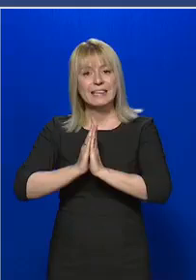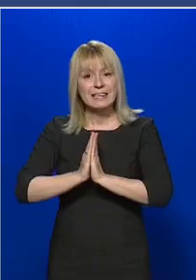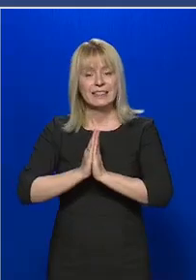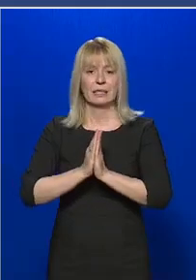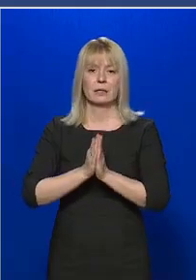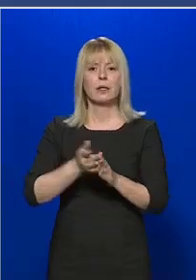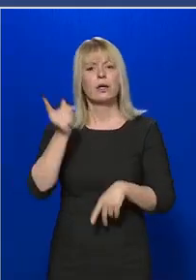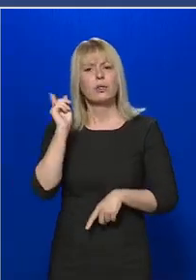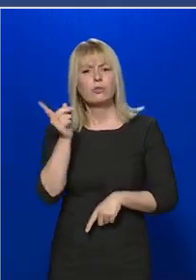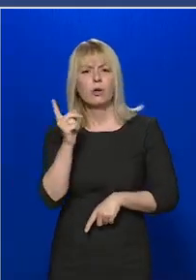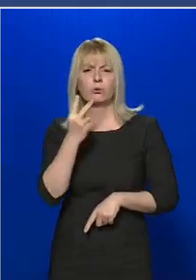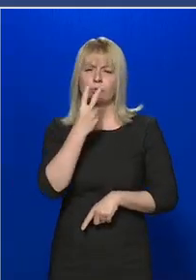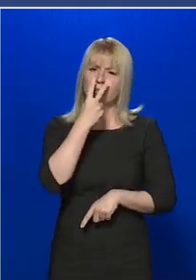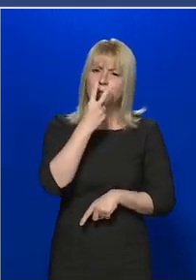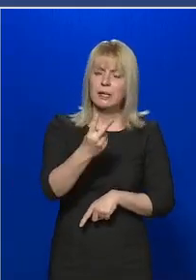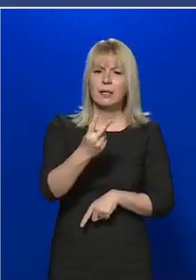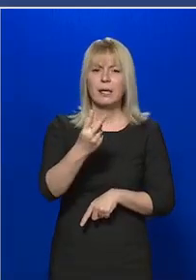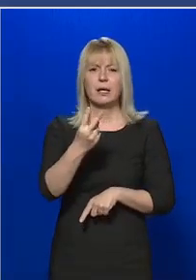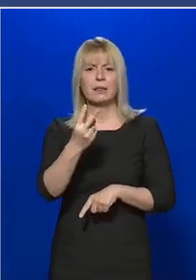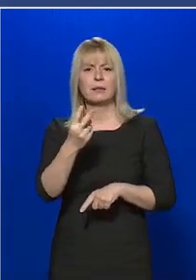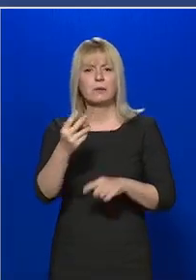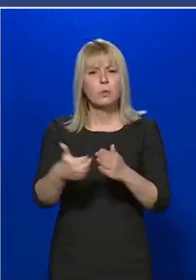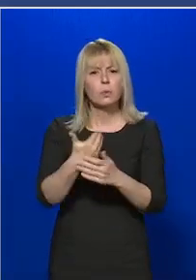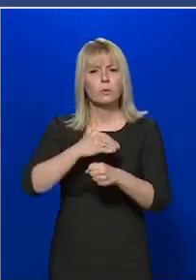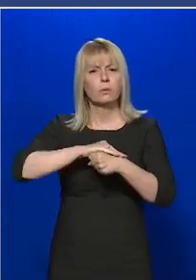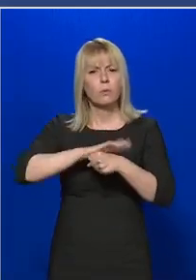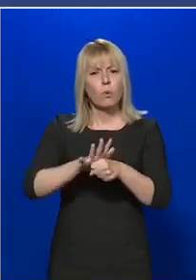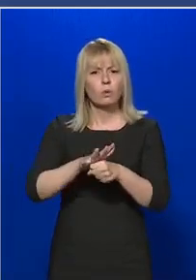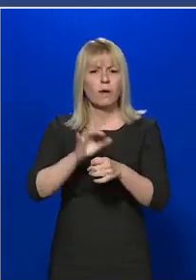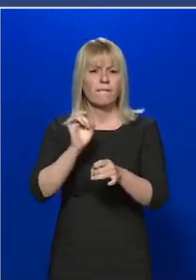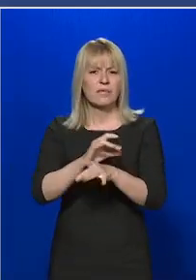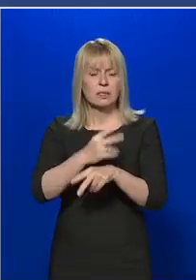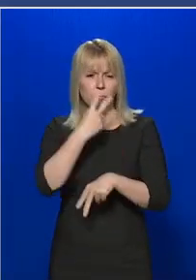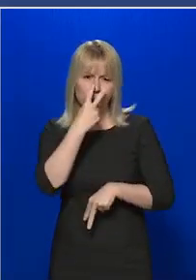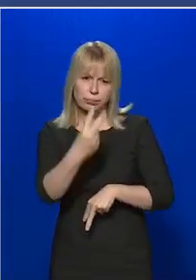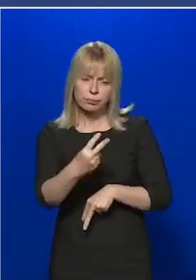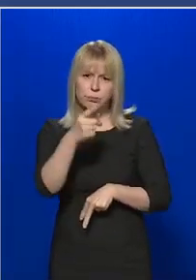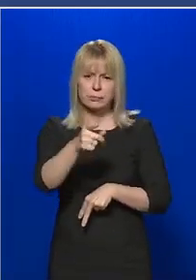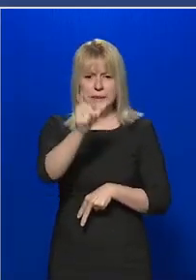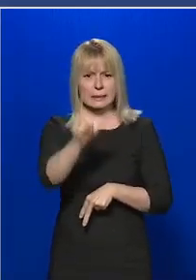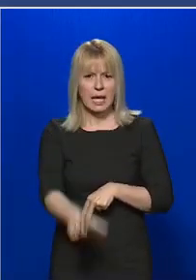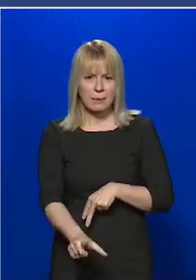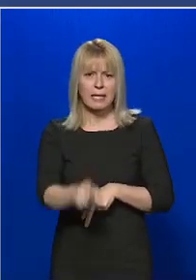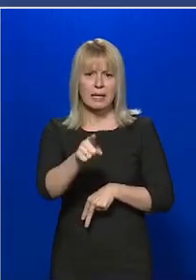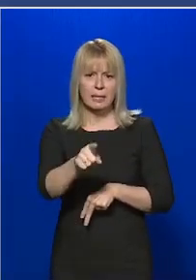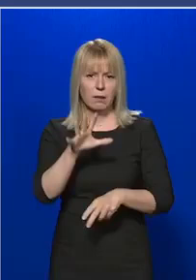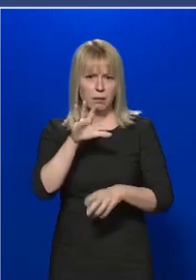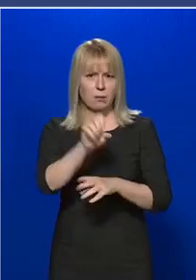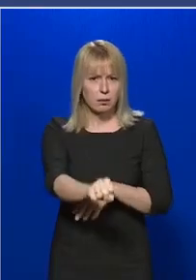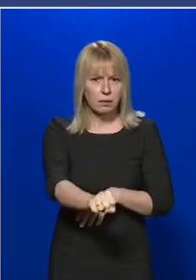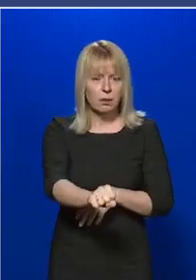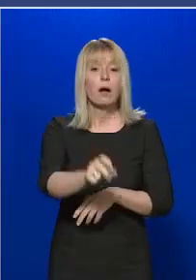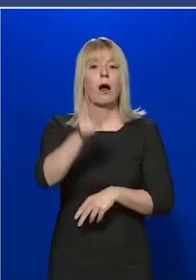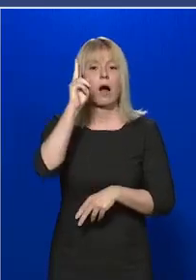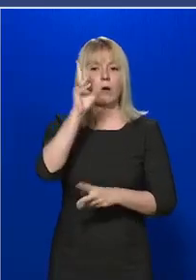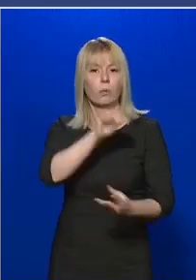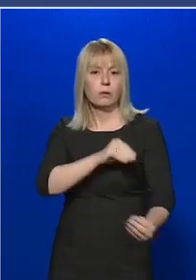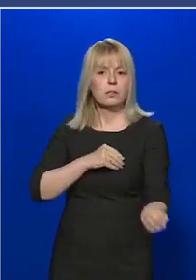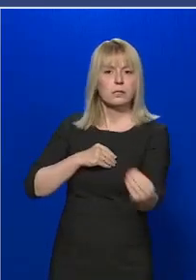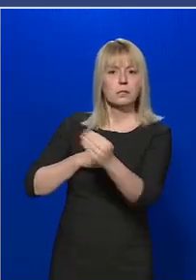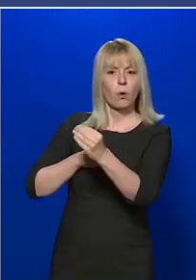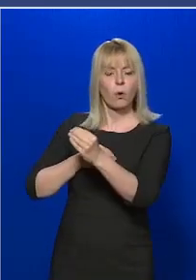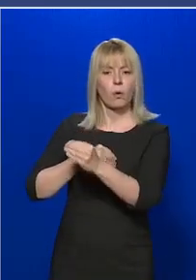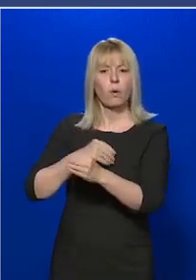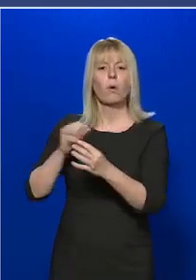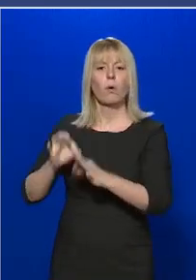gyanúsnak minősíti új koronavírus megbetegedésre a szemét, ekkor szól az